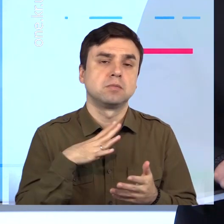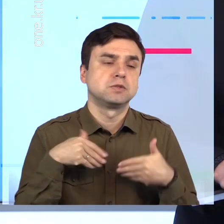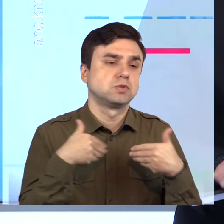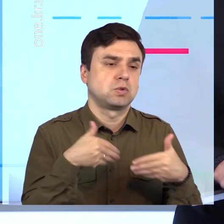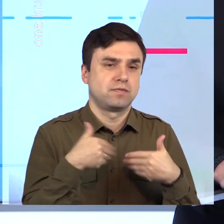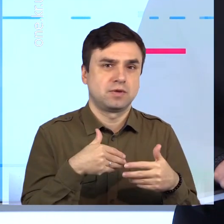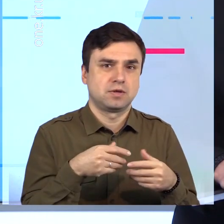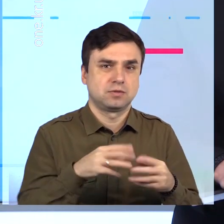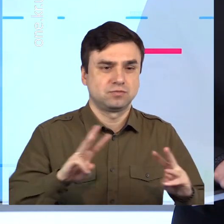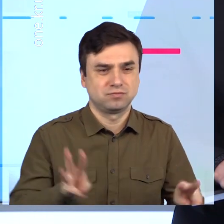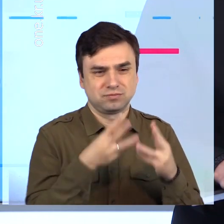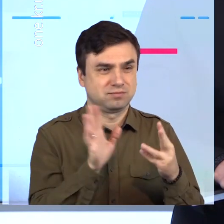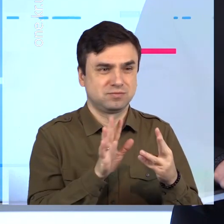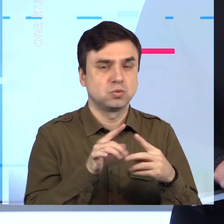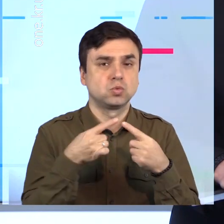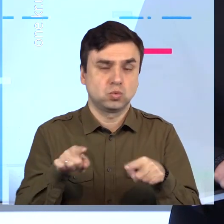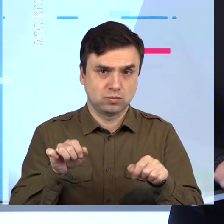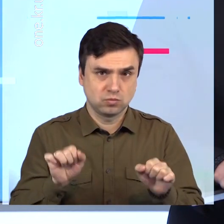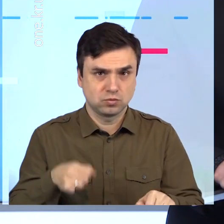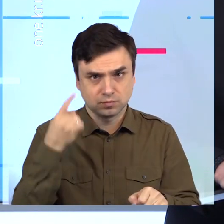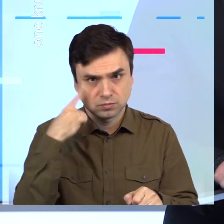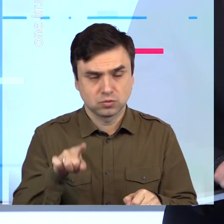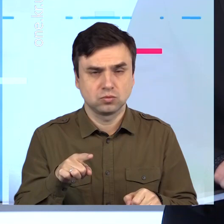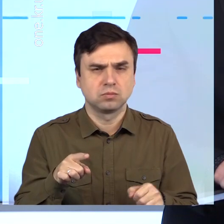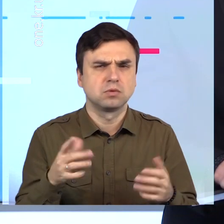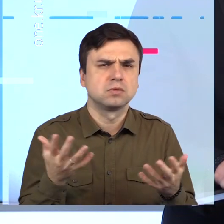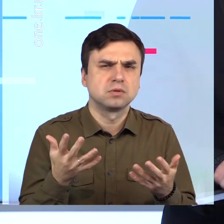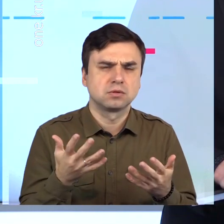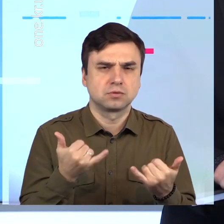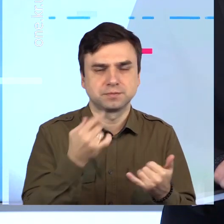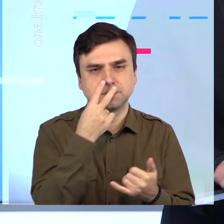використання сухої рослинності, які знає Тетяна Гринберг.